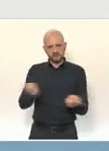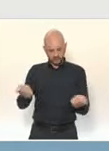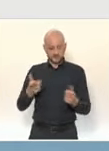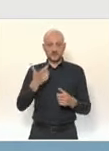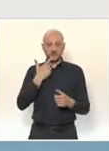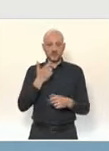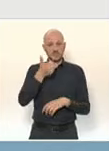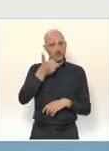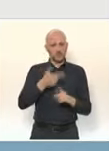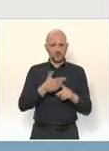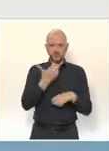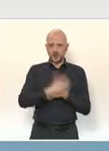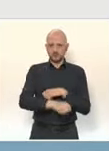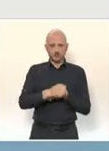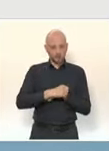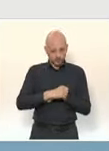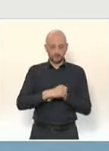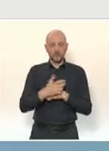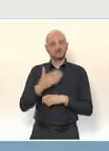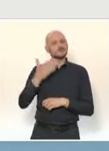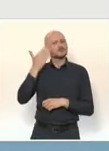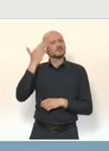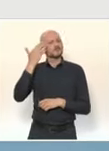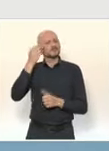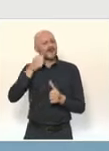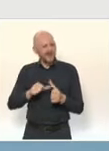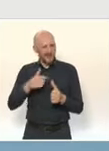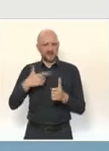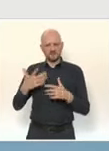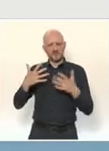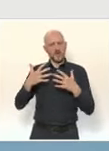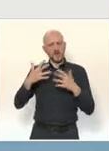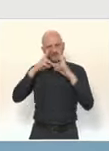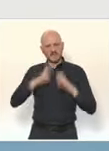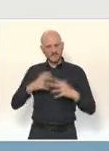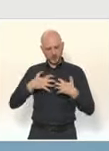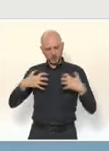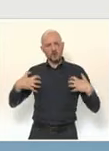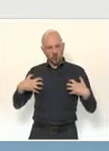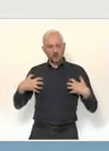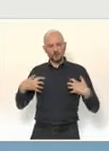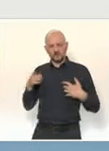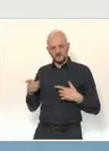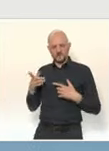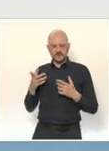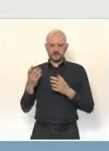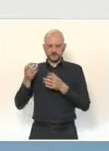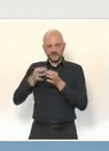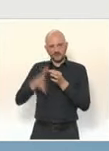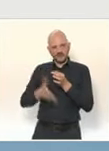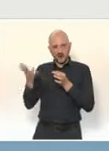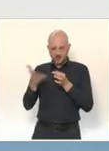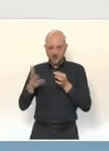semaine. Je rappelle qu'une récente étude scientifique nous a montré que si cela était bien fait, nous pouvions diminuer les contaminations de 50 %